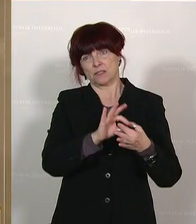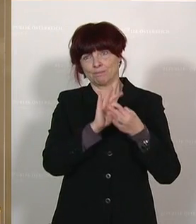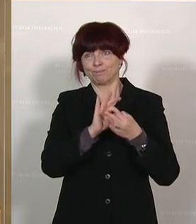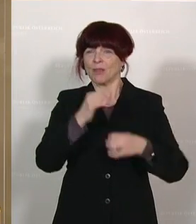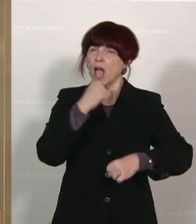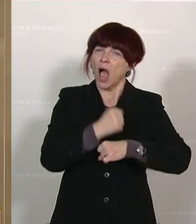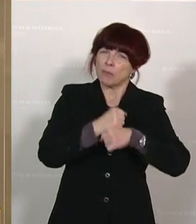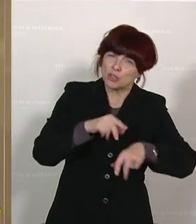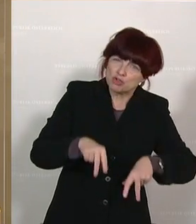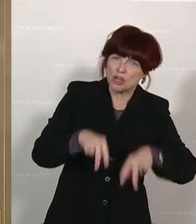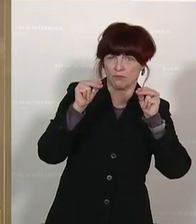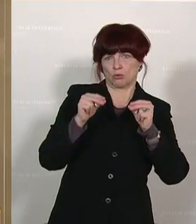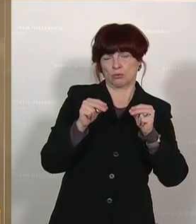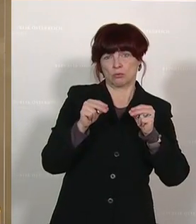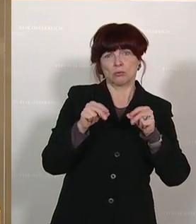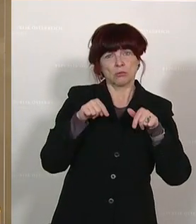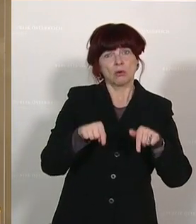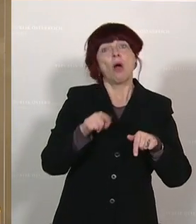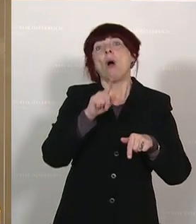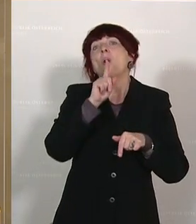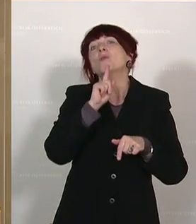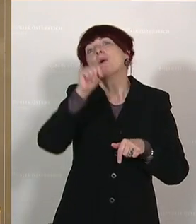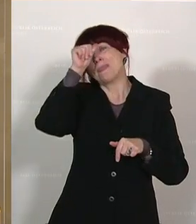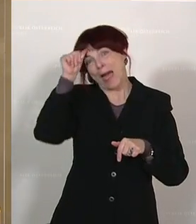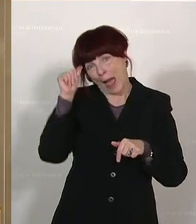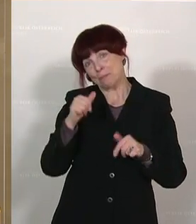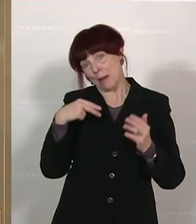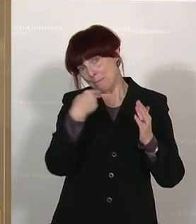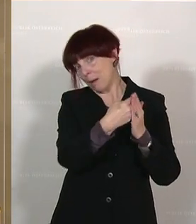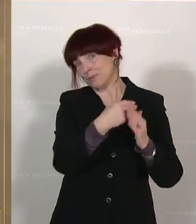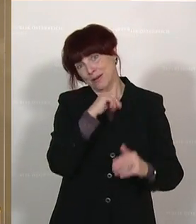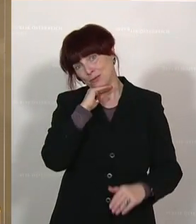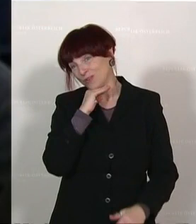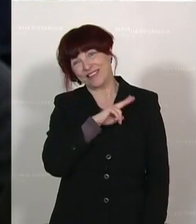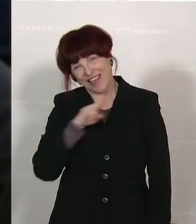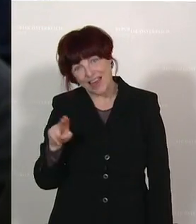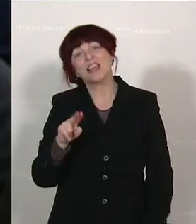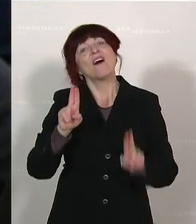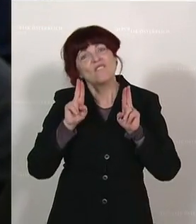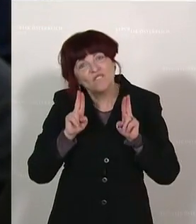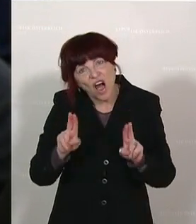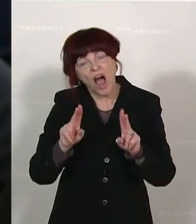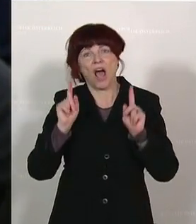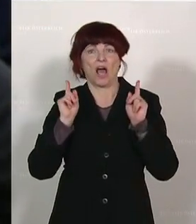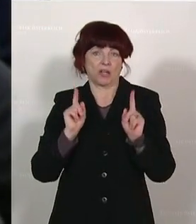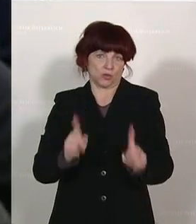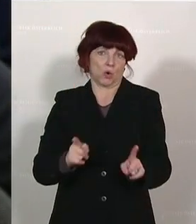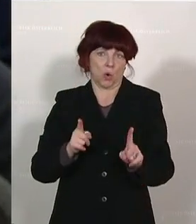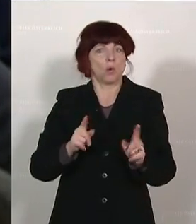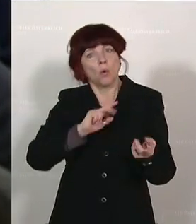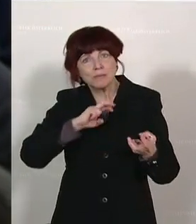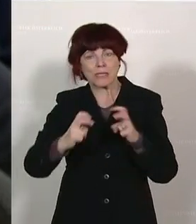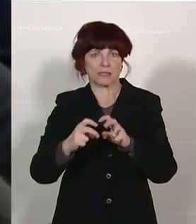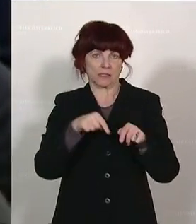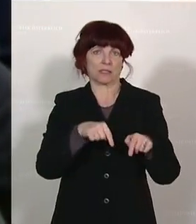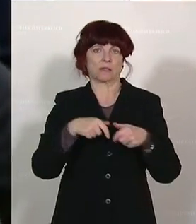brauchen diese Arbeitsstiftung aber nicht nur vom Namen her, sondern tatsächlich eine Arbeitsstiftung, die auch den Namen verdient. Und das ist ganz was